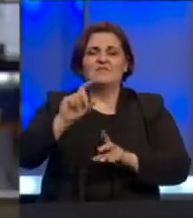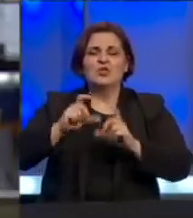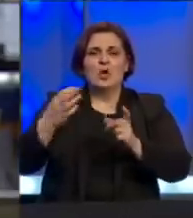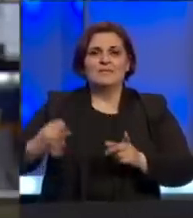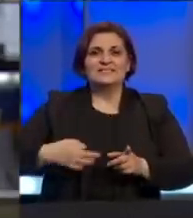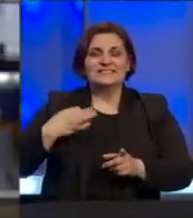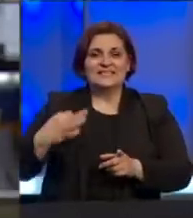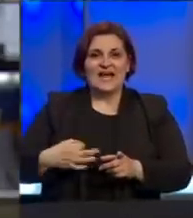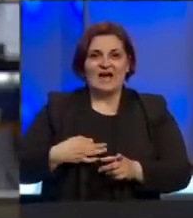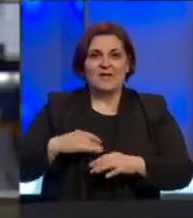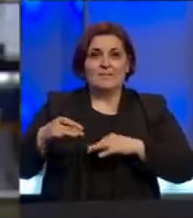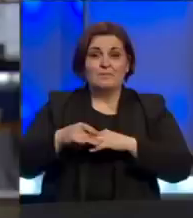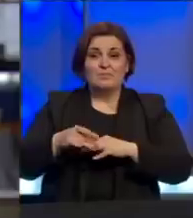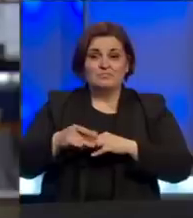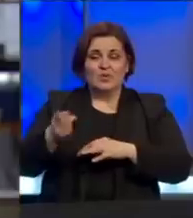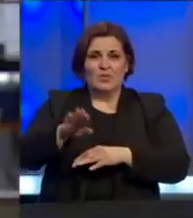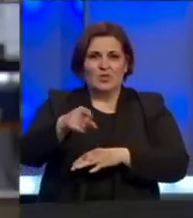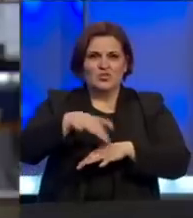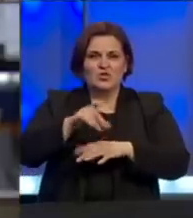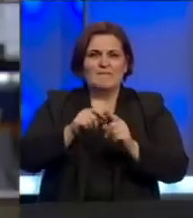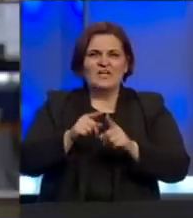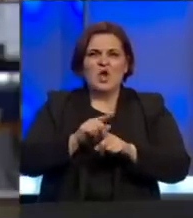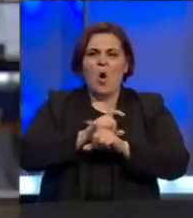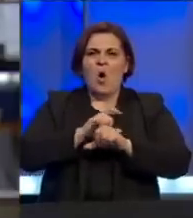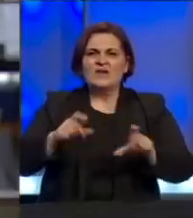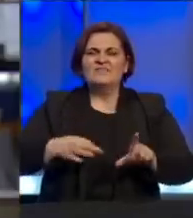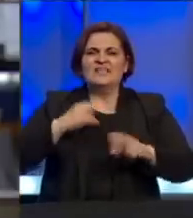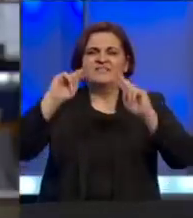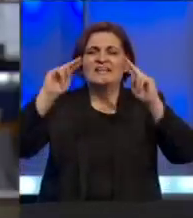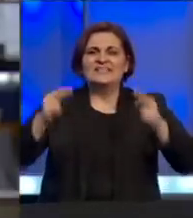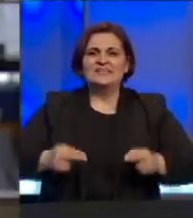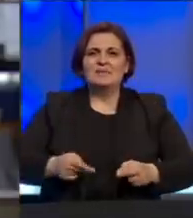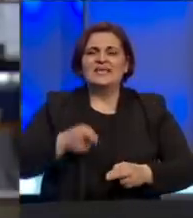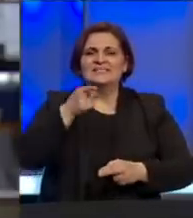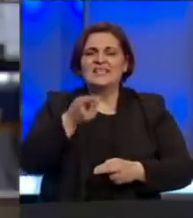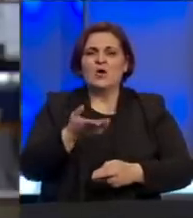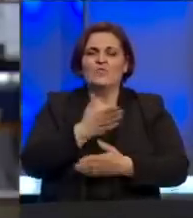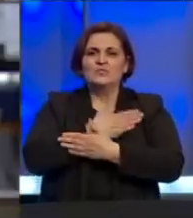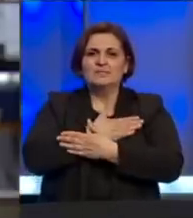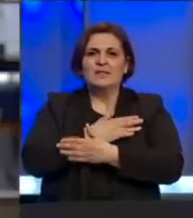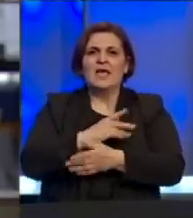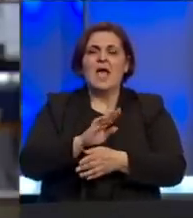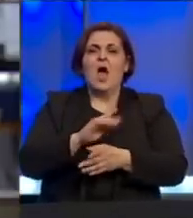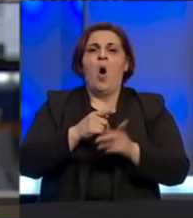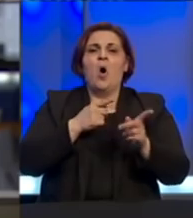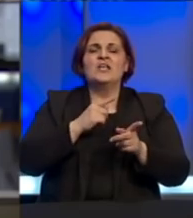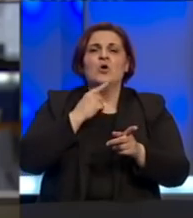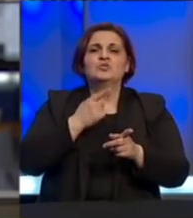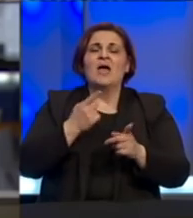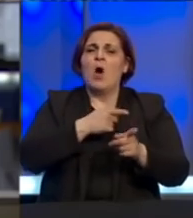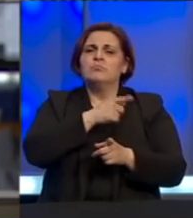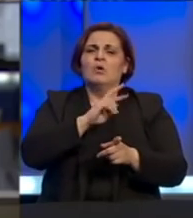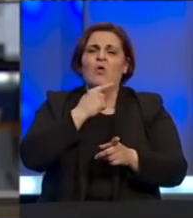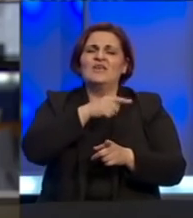zdravlja. Supruga preminulog Pašagića optužila je zdravstveni sustav za njegovu smrt. Prozvane strane odgovaraju kako su